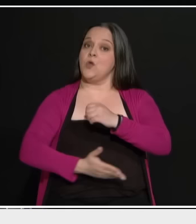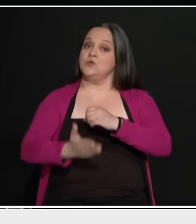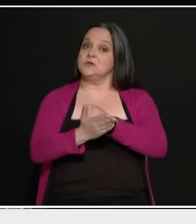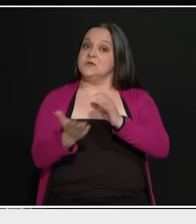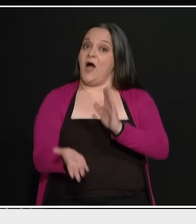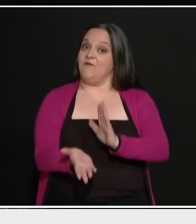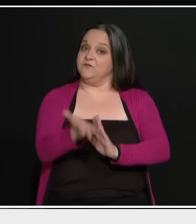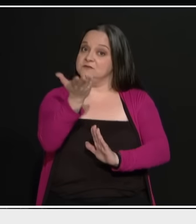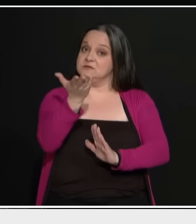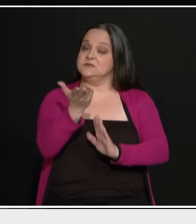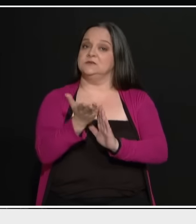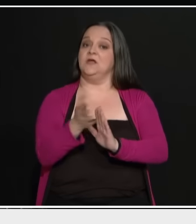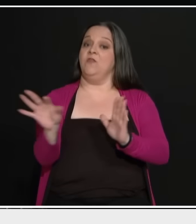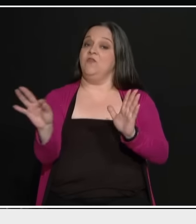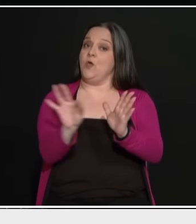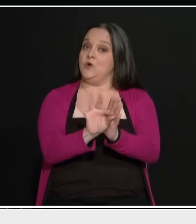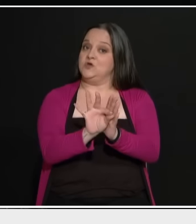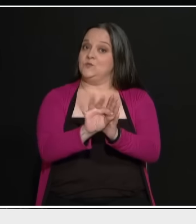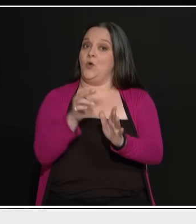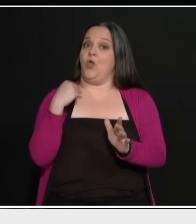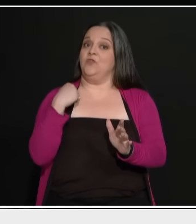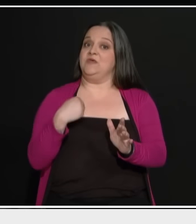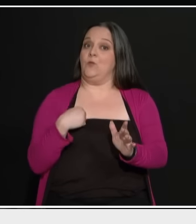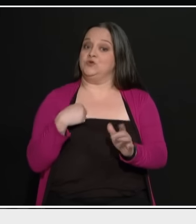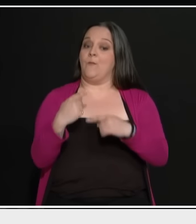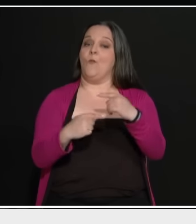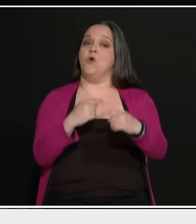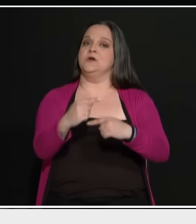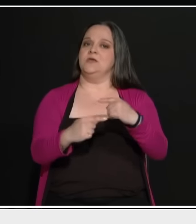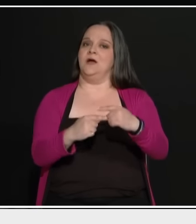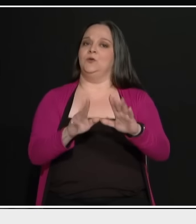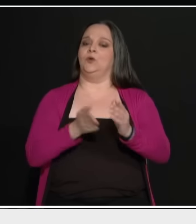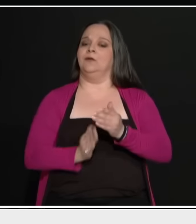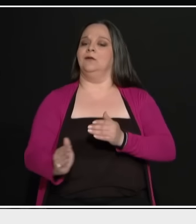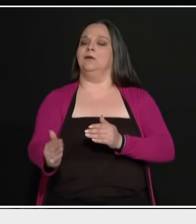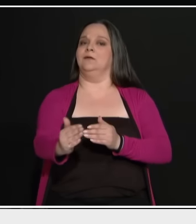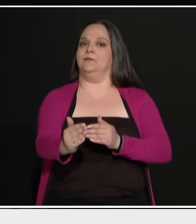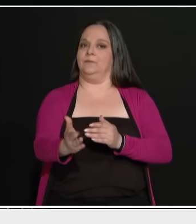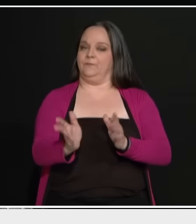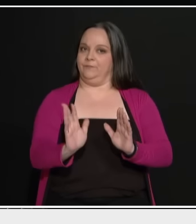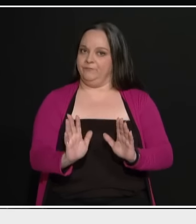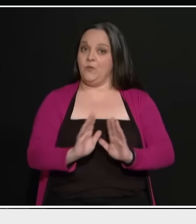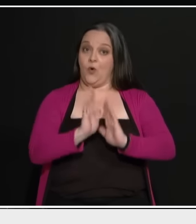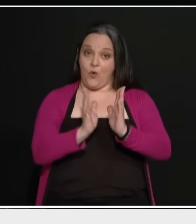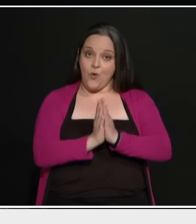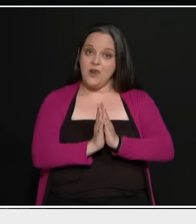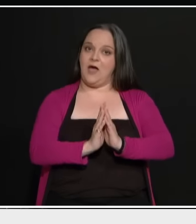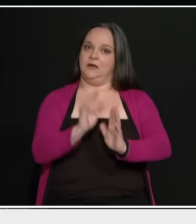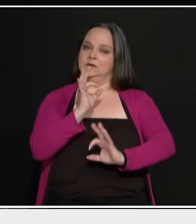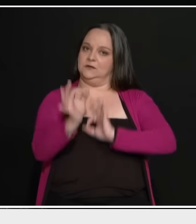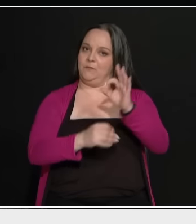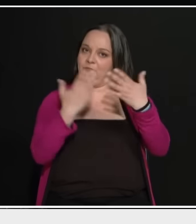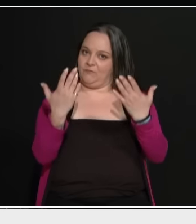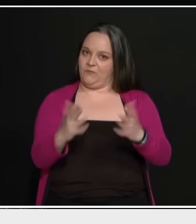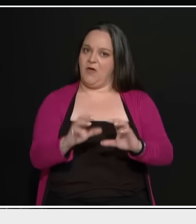διορισμός στο δημόσιο με μόρια, όχι με μέσον. Όλα αυτά τα βασικά τα οποία είπαμε